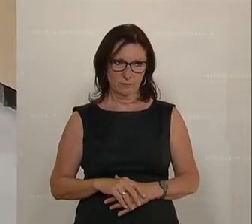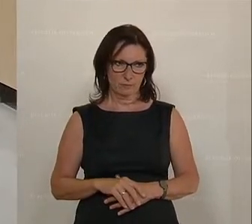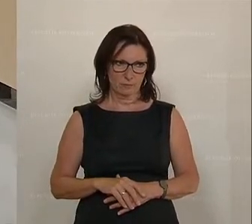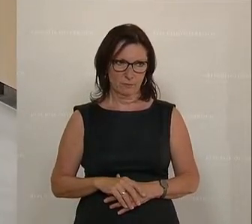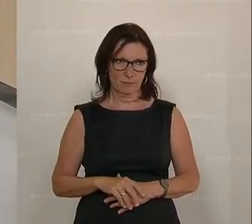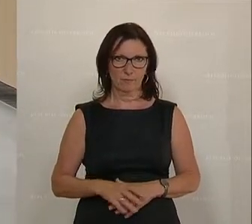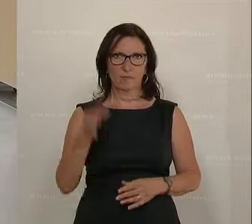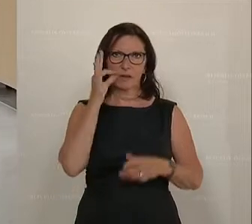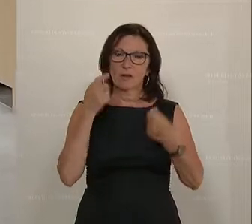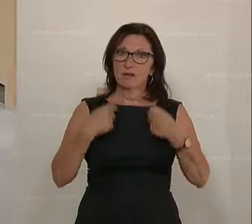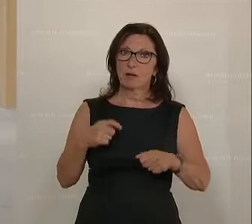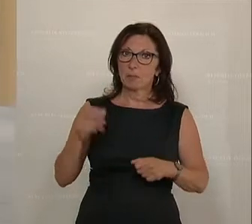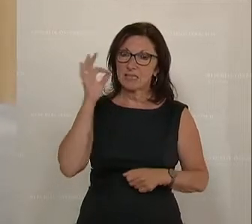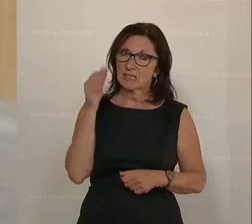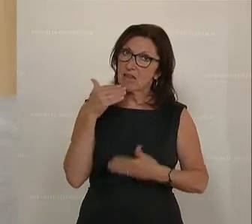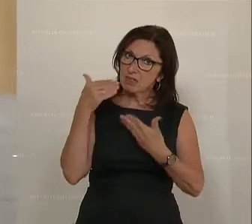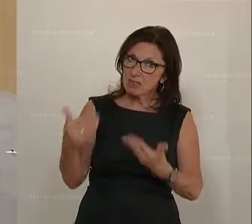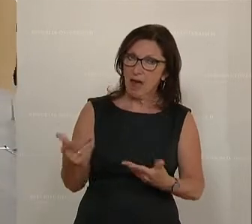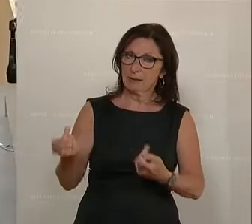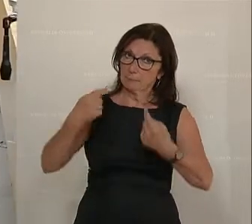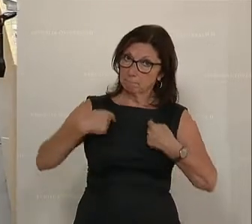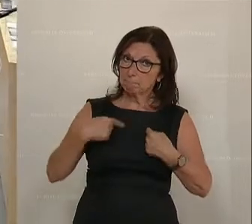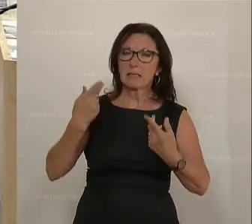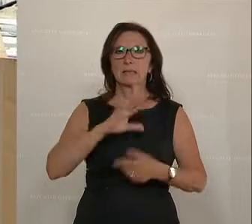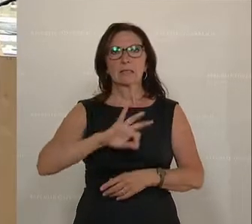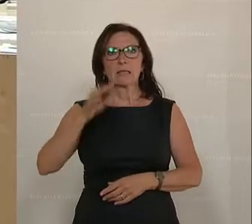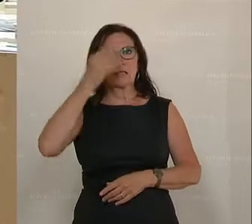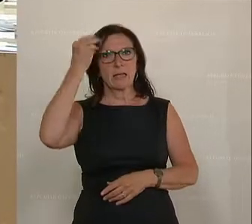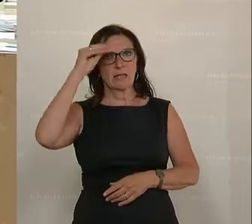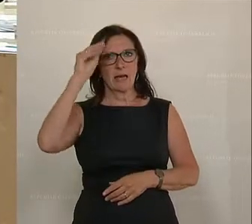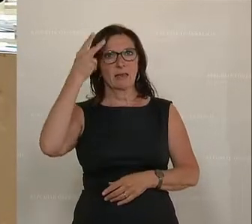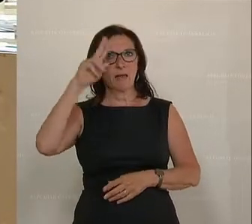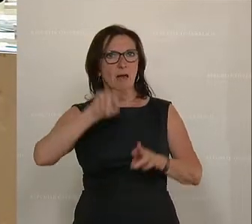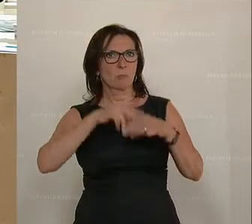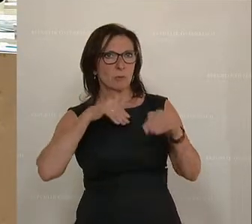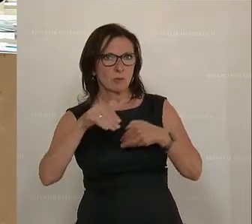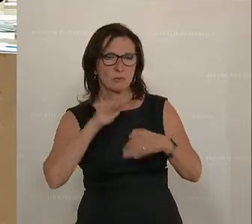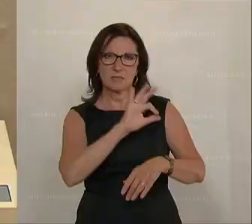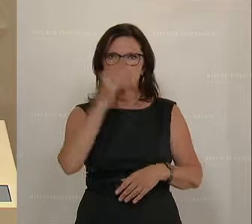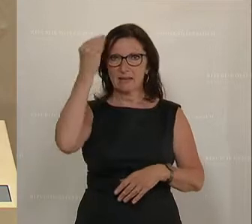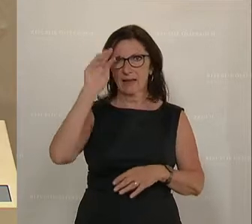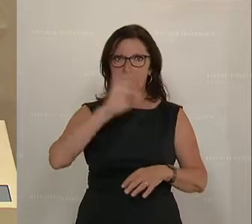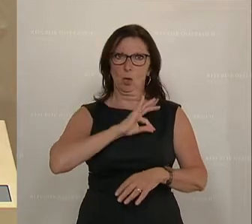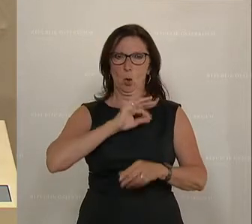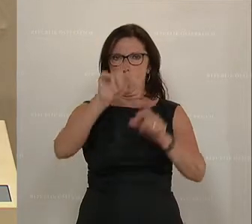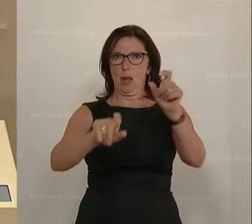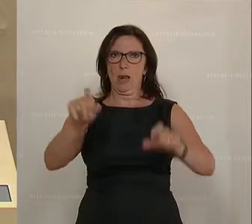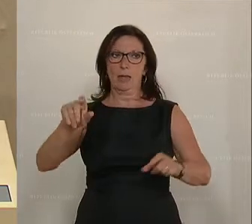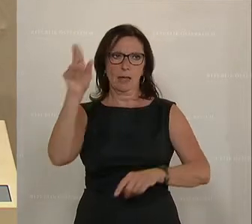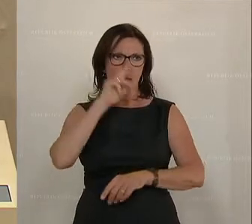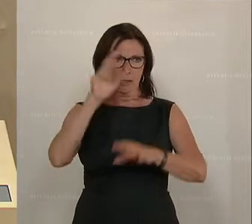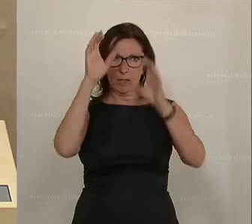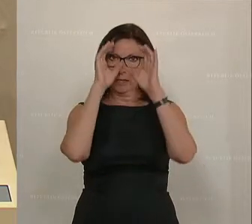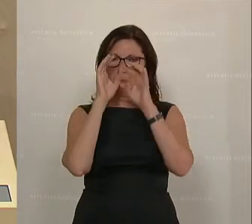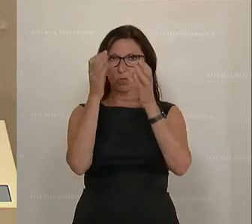Danke, Frau Präsidentin, für das Wort. Sehr geehrter Herr Bundesminister, werte Kolleginnen und Kollegen hier im Hohen Haus, liebe Zuseherinnen